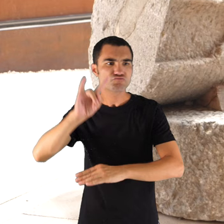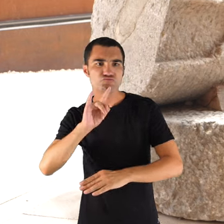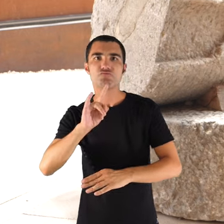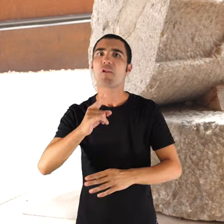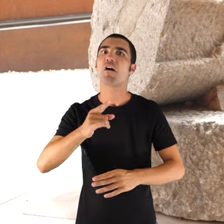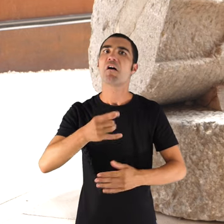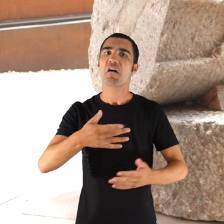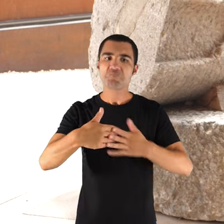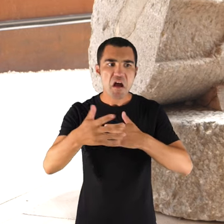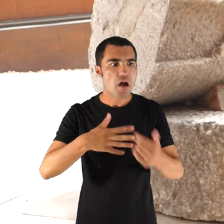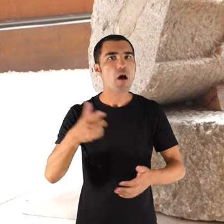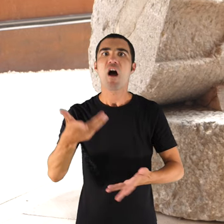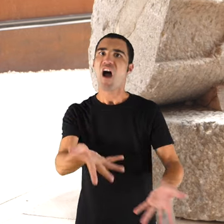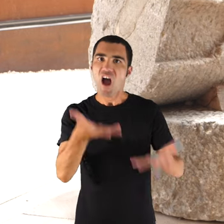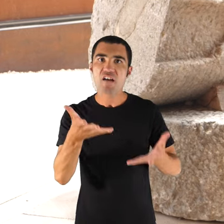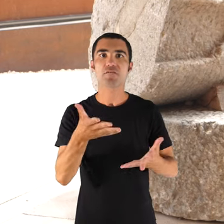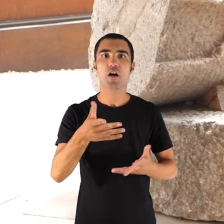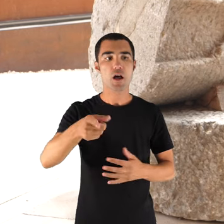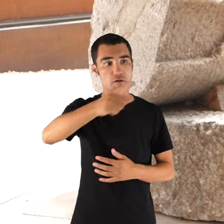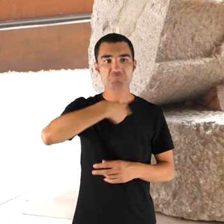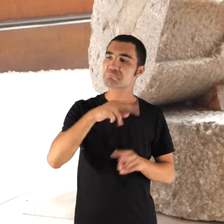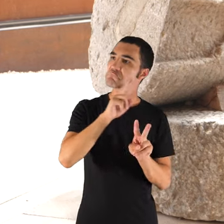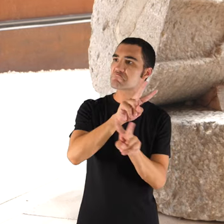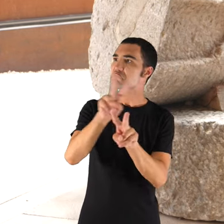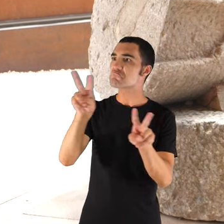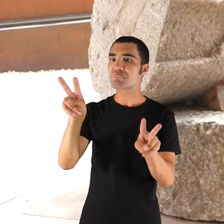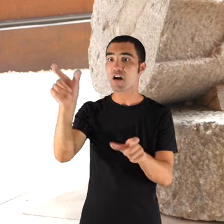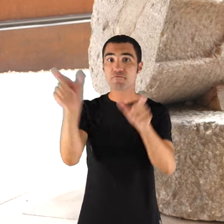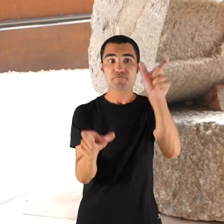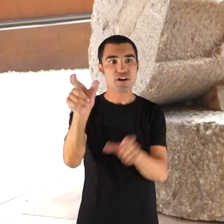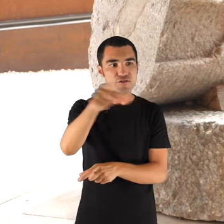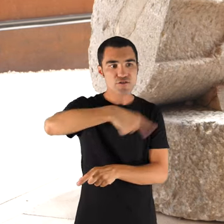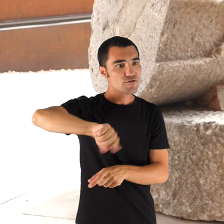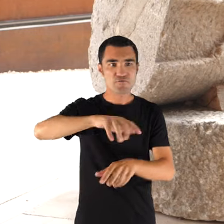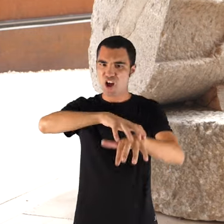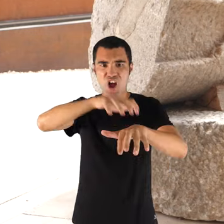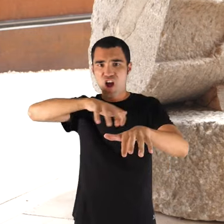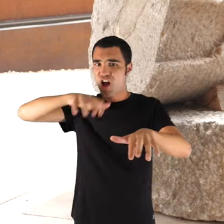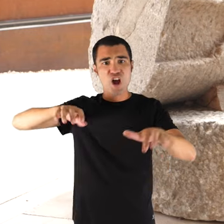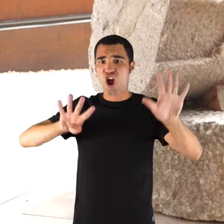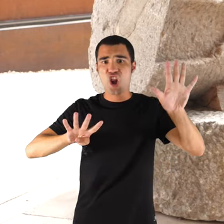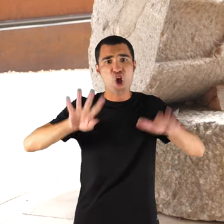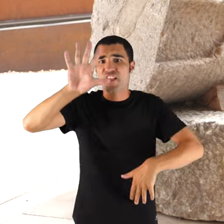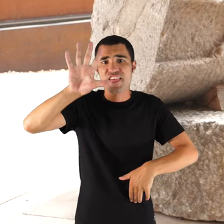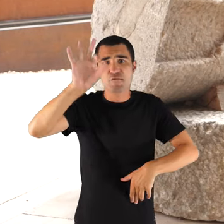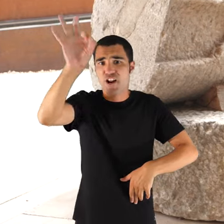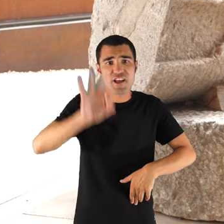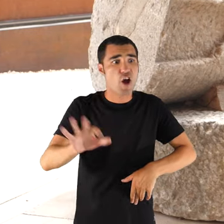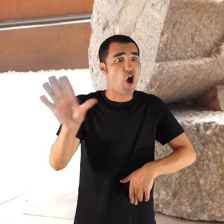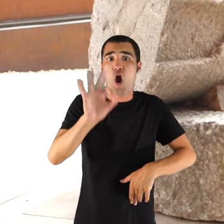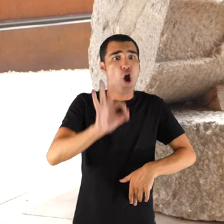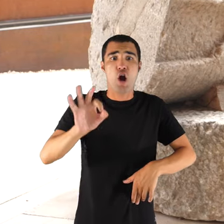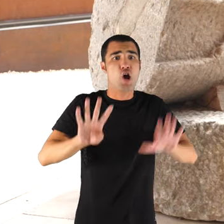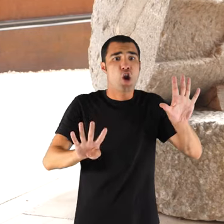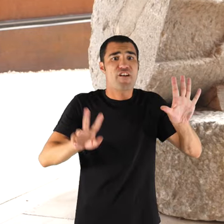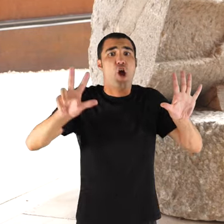que vols aquella gent que el 95% o el 98%